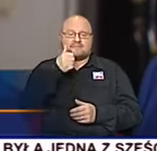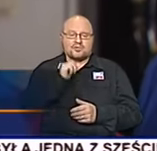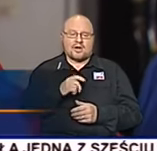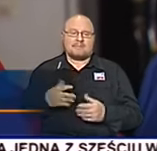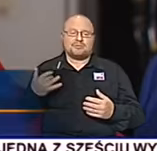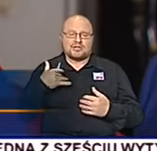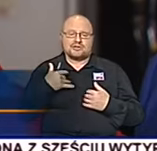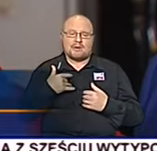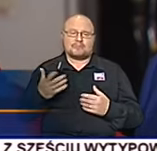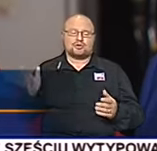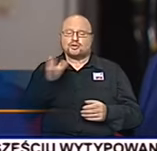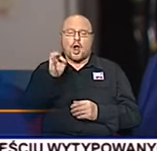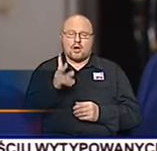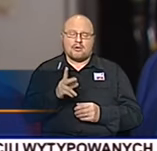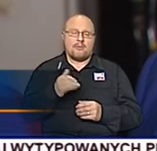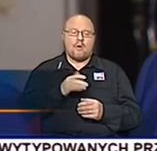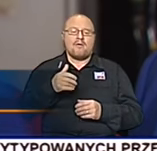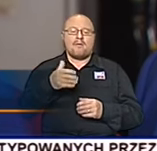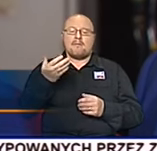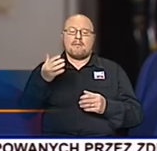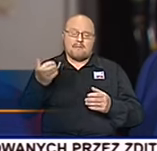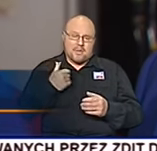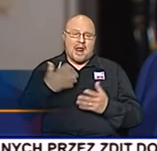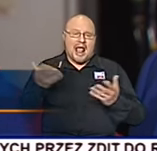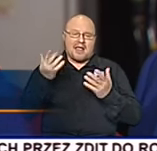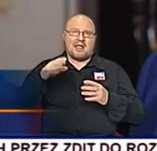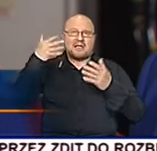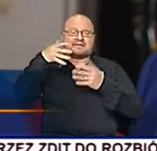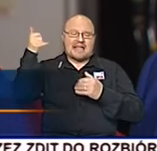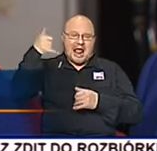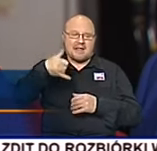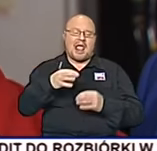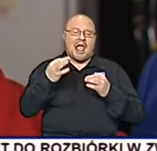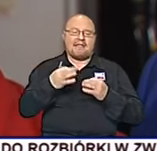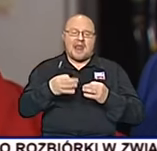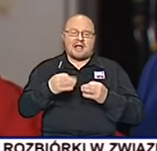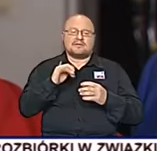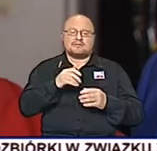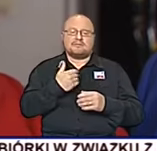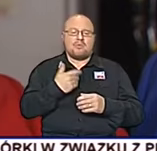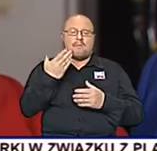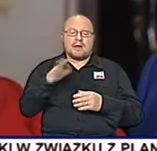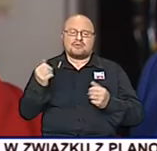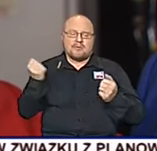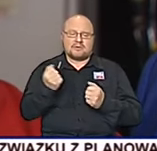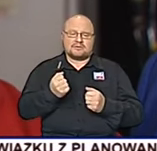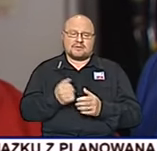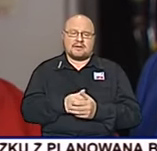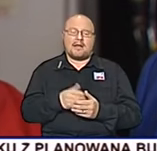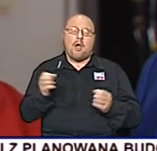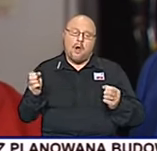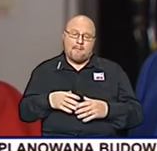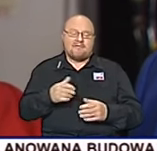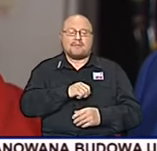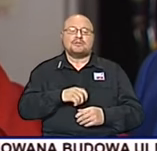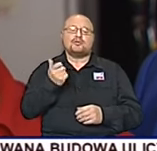że pierwszy raz tak bardzo mnie zalało, bo wcześniej były lekkie podtopienia. Tak w tej chwili po prostu wyglądało to ten i po prostu bardzo obawiam